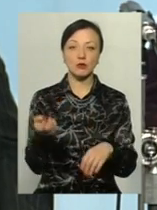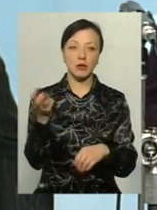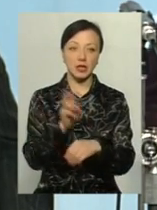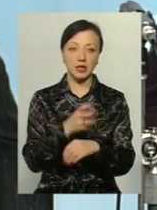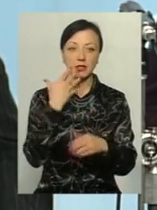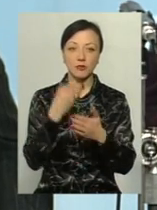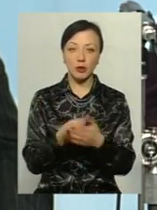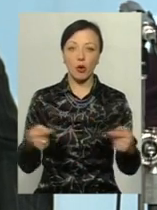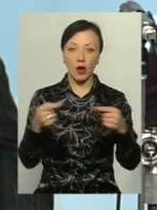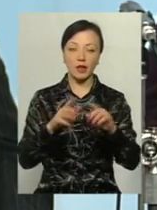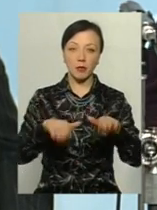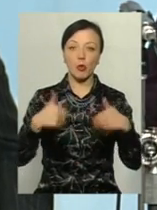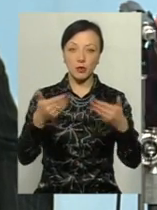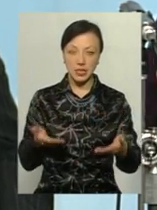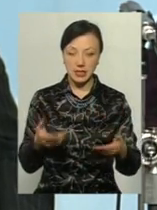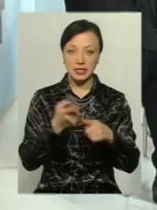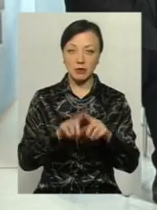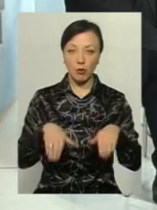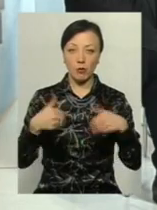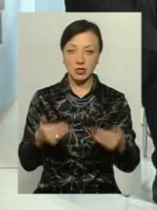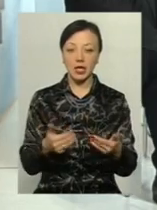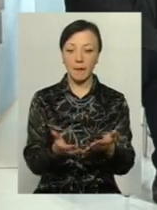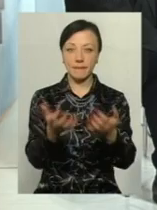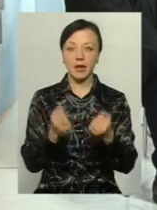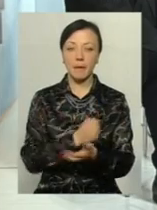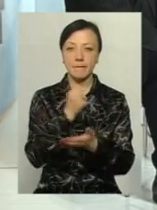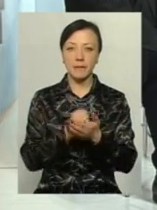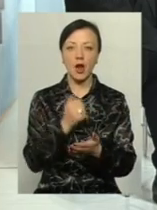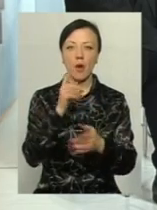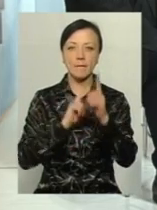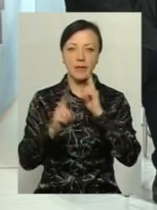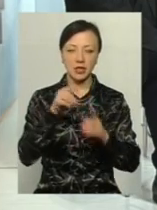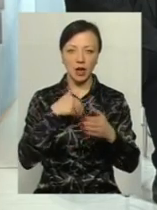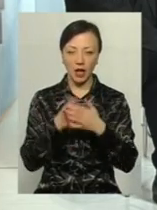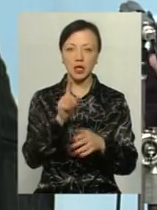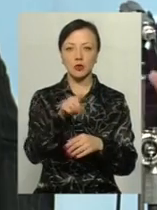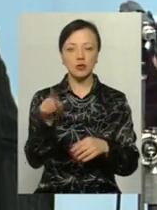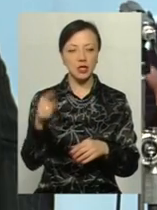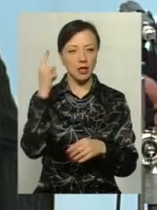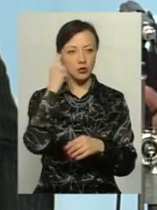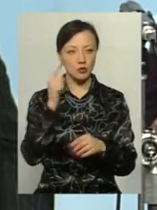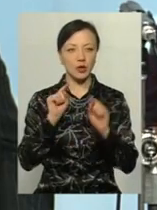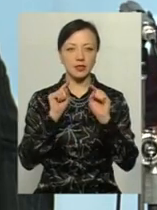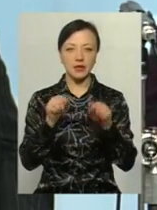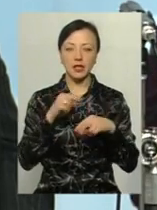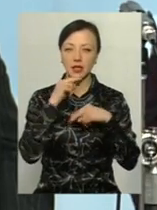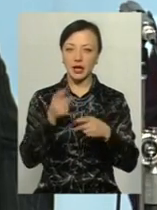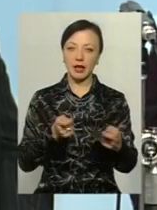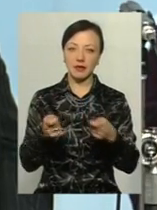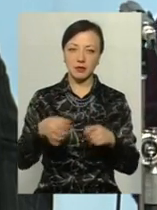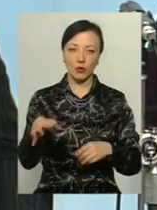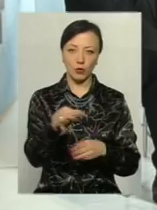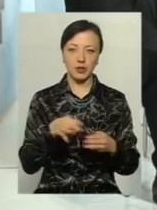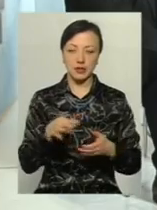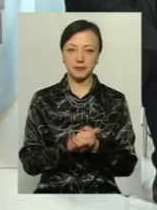своїми конкретними пропозиціями. Ці пропозиції прийме громадська рада, і тоді, я думаю, що на них вже повинне звертати і наше керівництво в області.